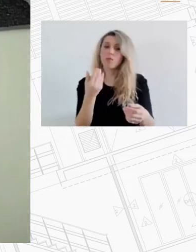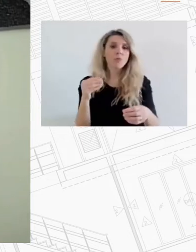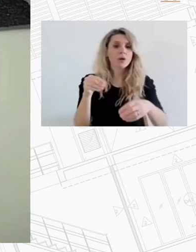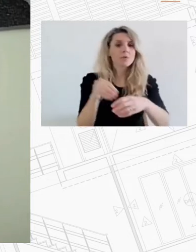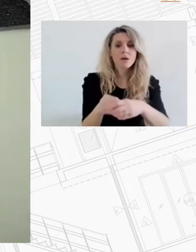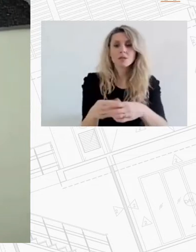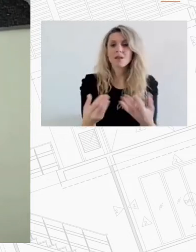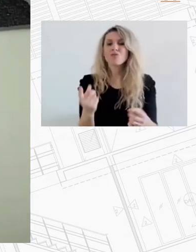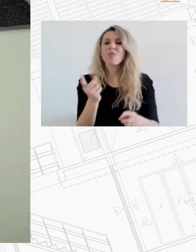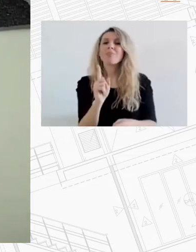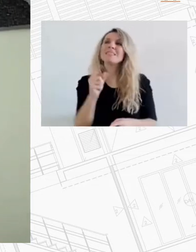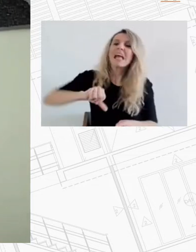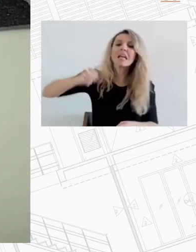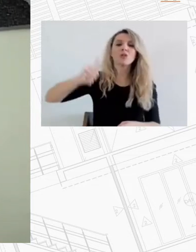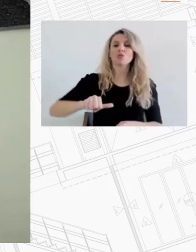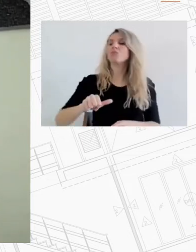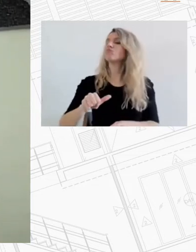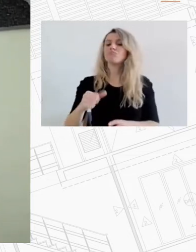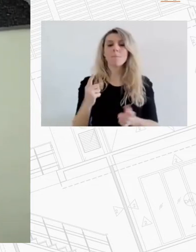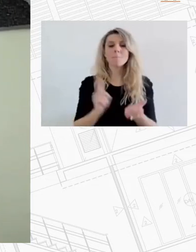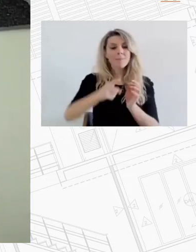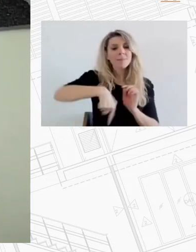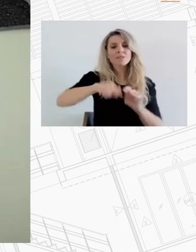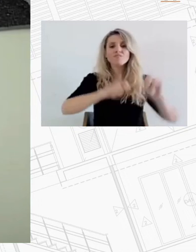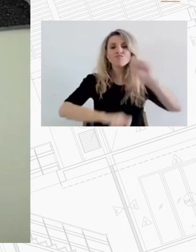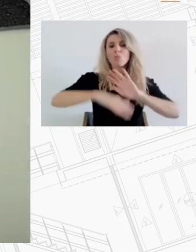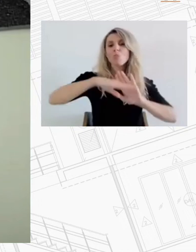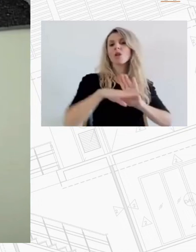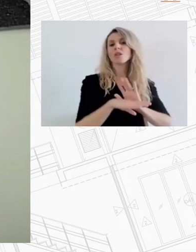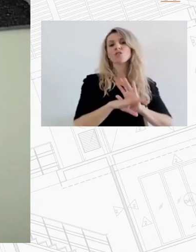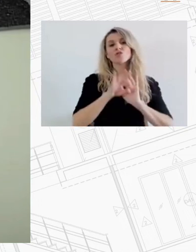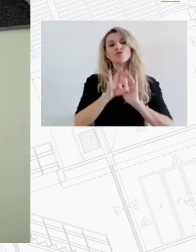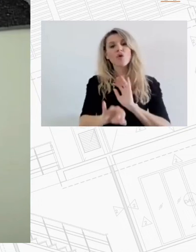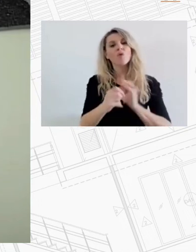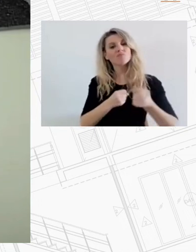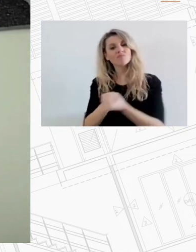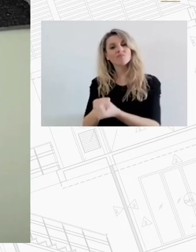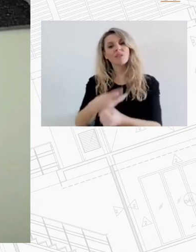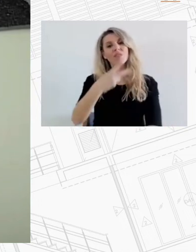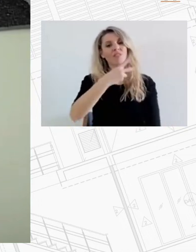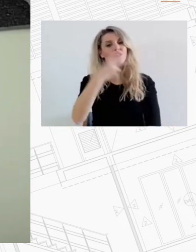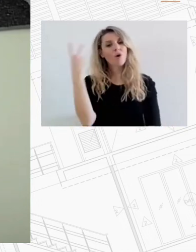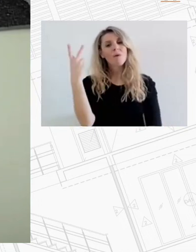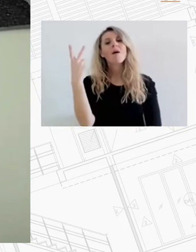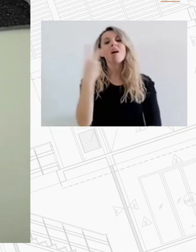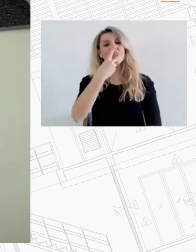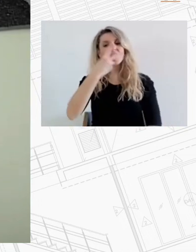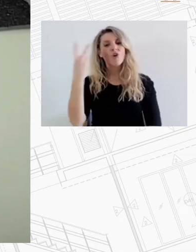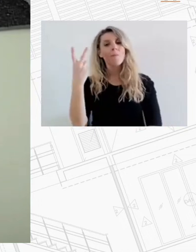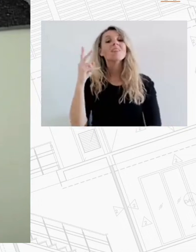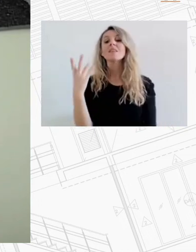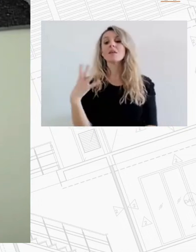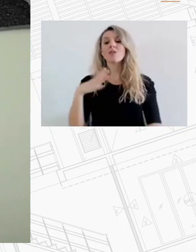οι οποίες θα προασπίζουν το δικαίωμα και θα δίνουν τη δυνατότητα της εξασφάλισης αξιοπρεπούς